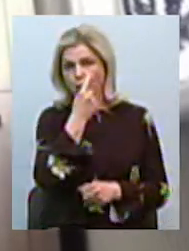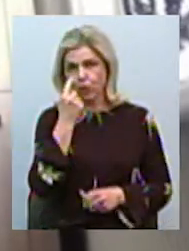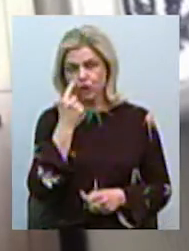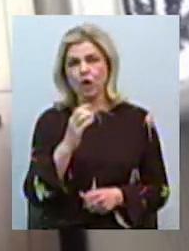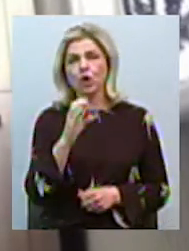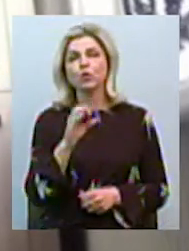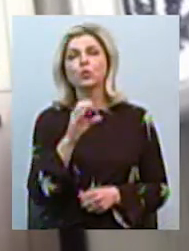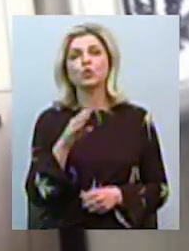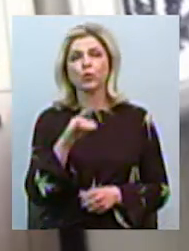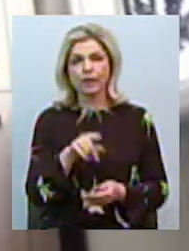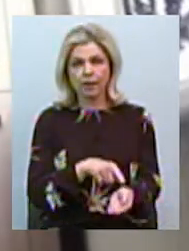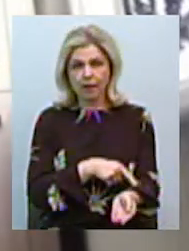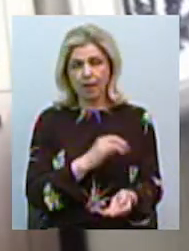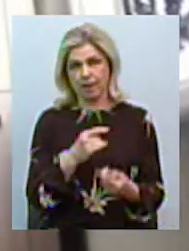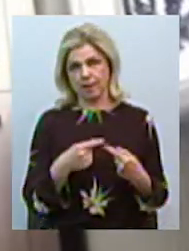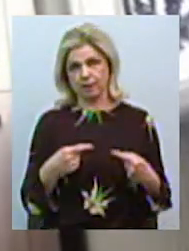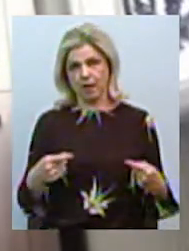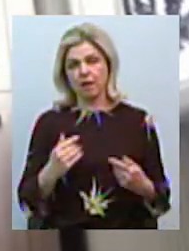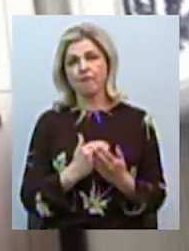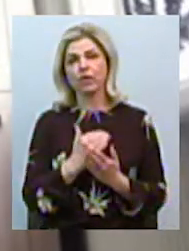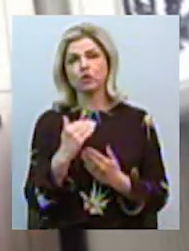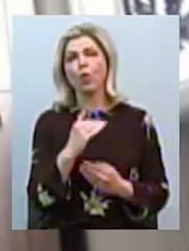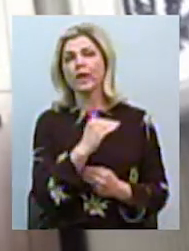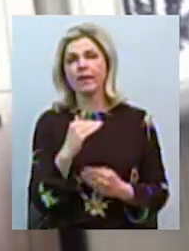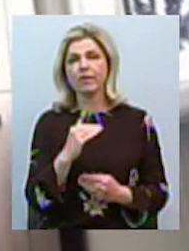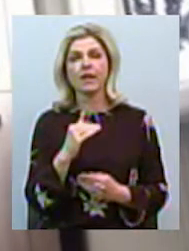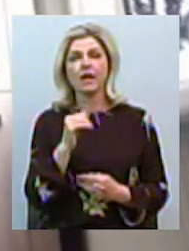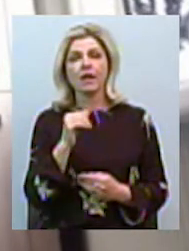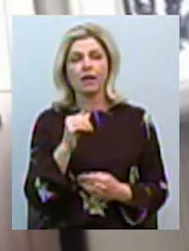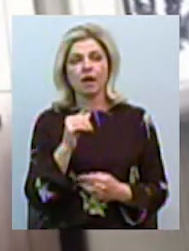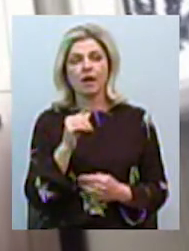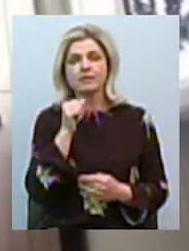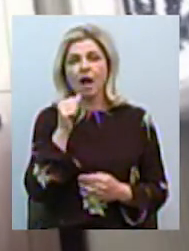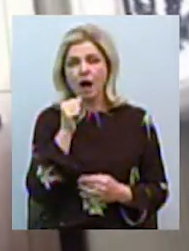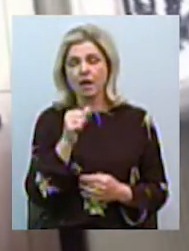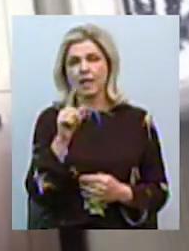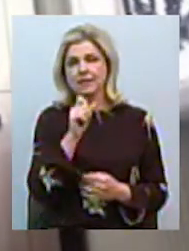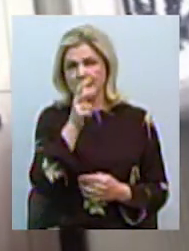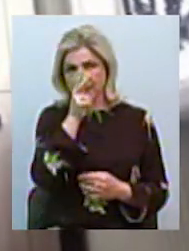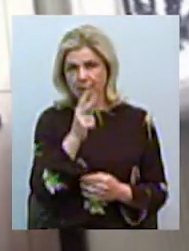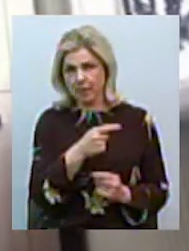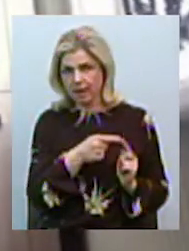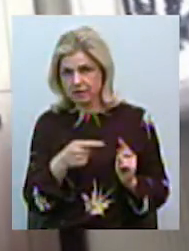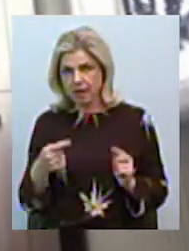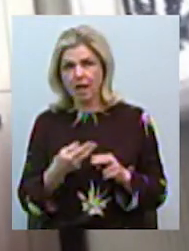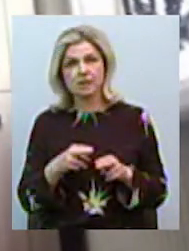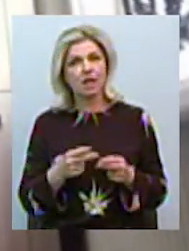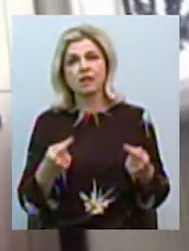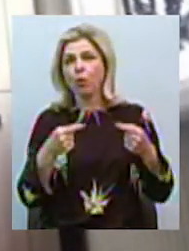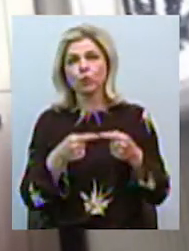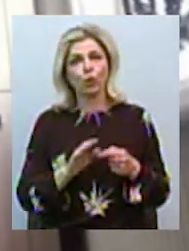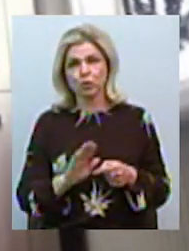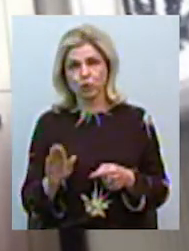сосуди і так далі. З високим рівнем глюкалізированого гемоглобіну. Це не уточнюється. І